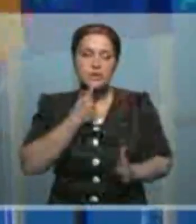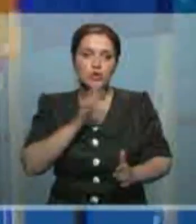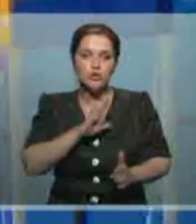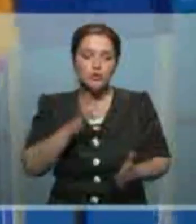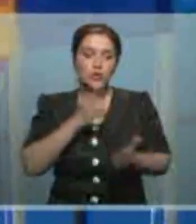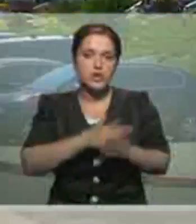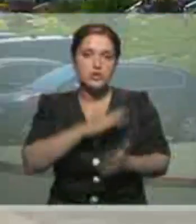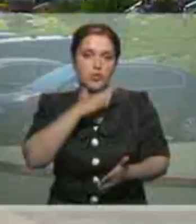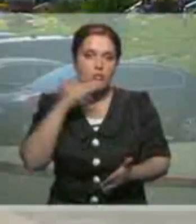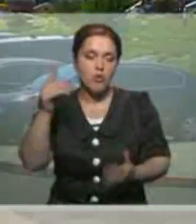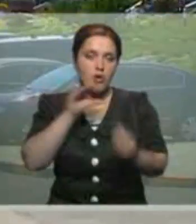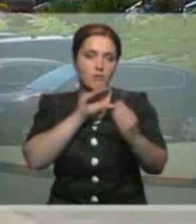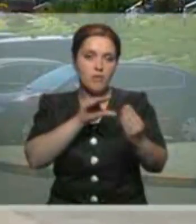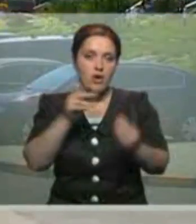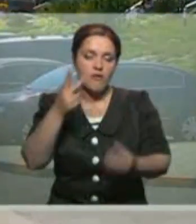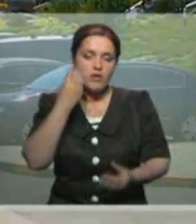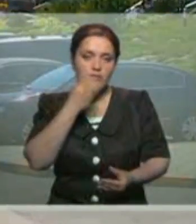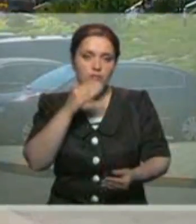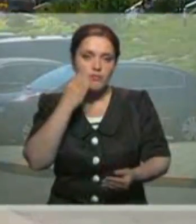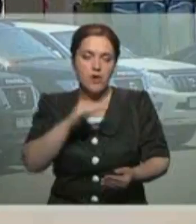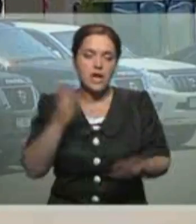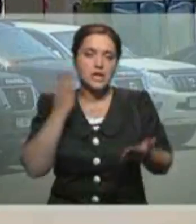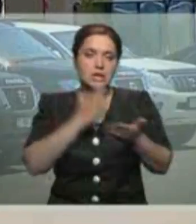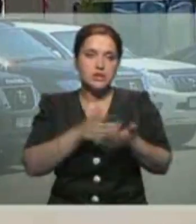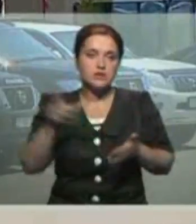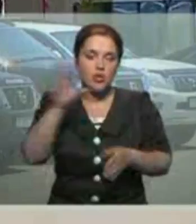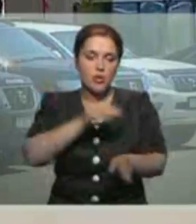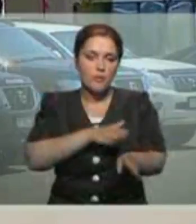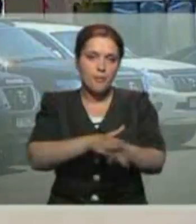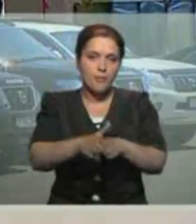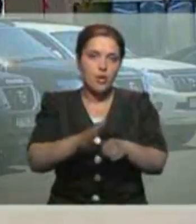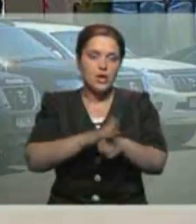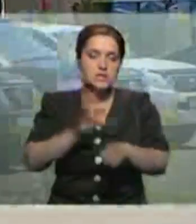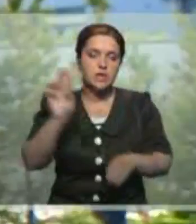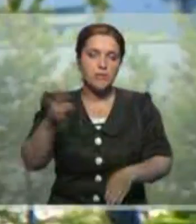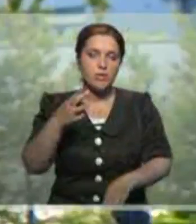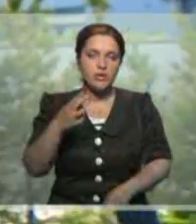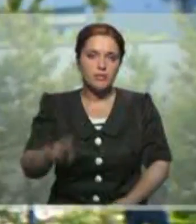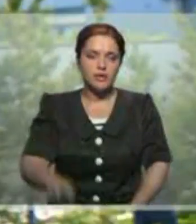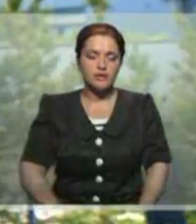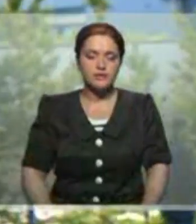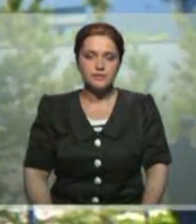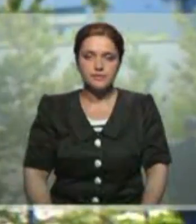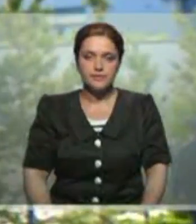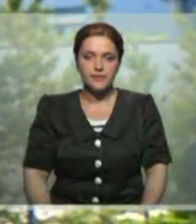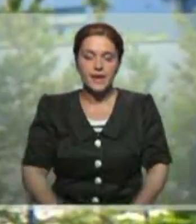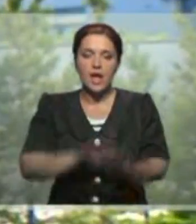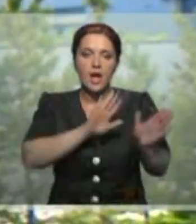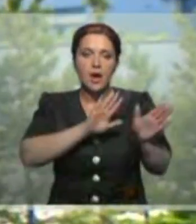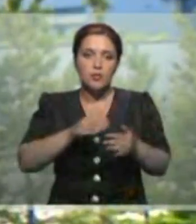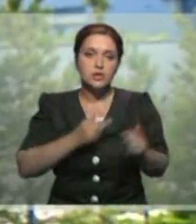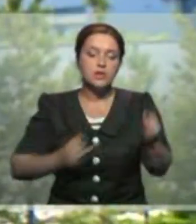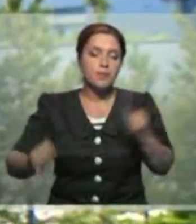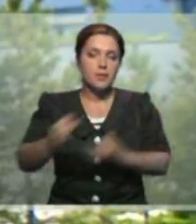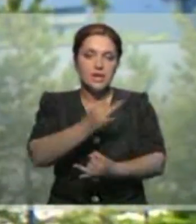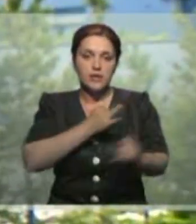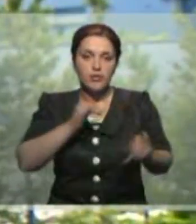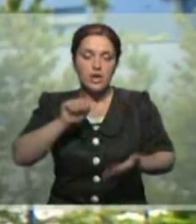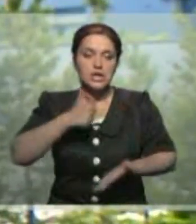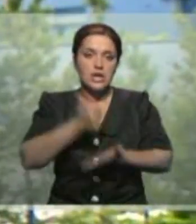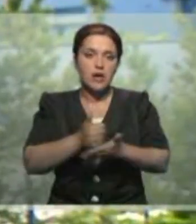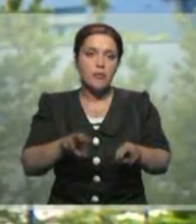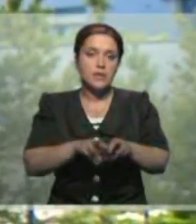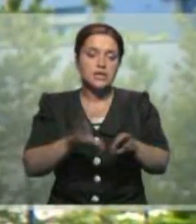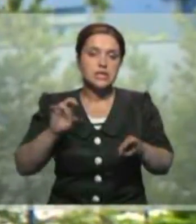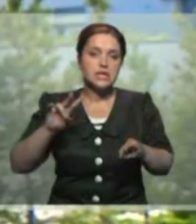по количеству машин представительского класса, которые буквально заполонили все пространство. После переговоров в узком формате главправительств